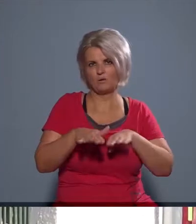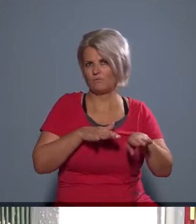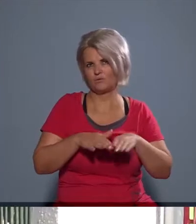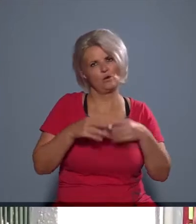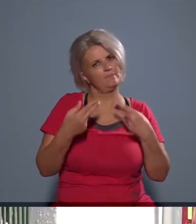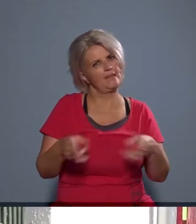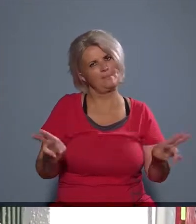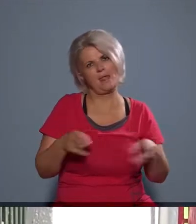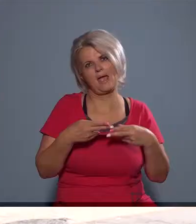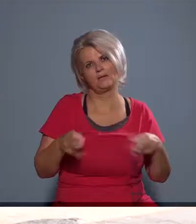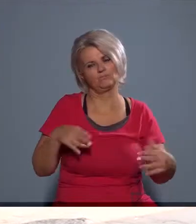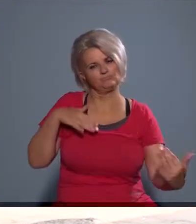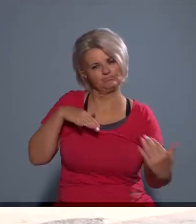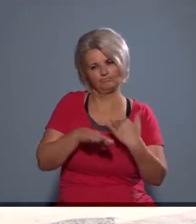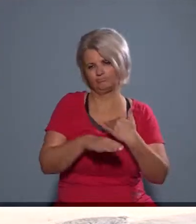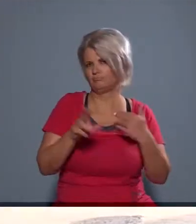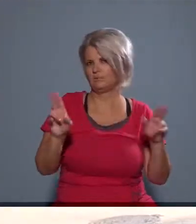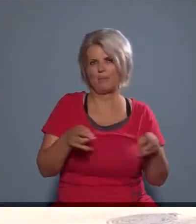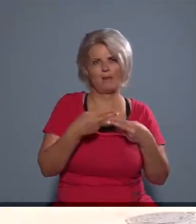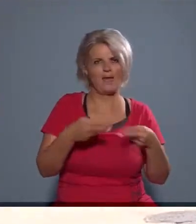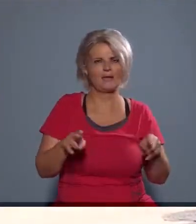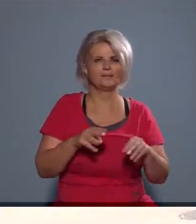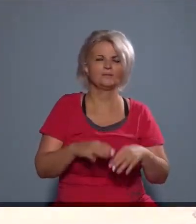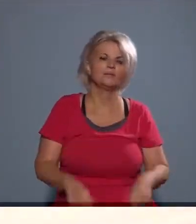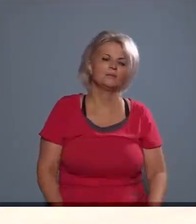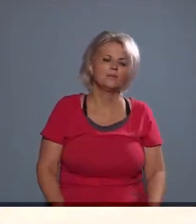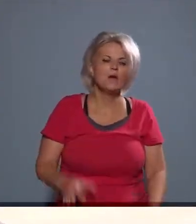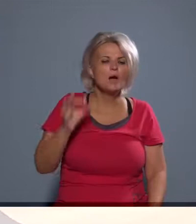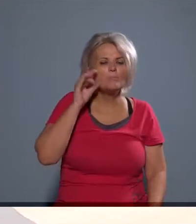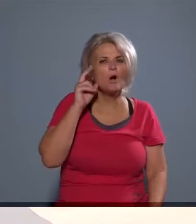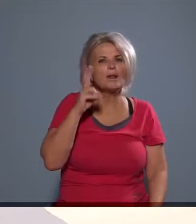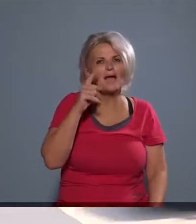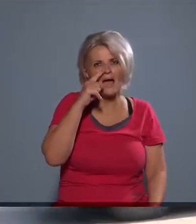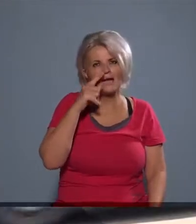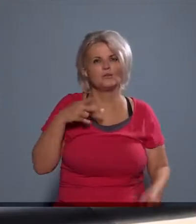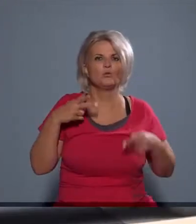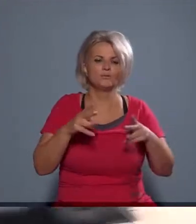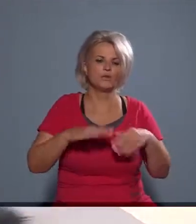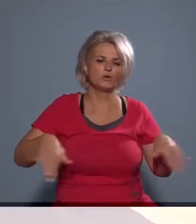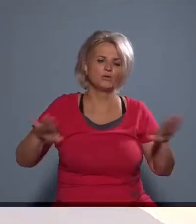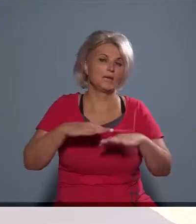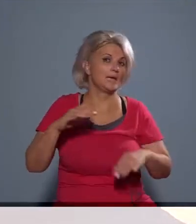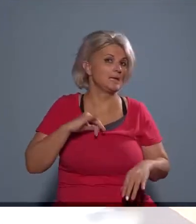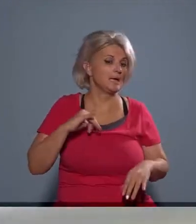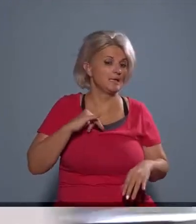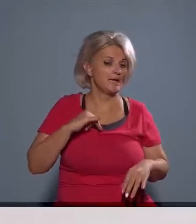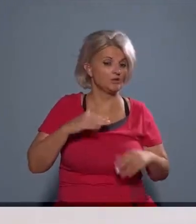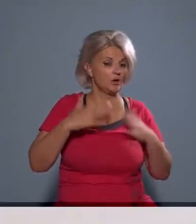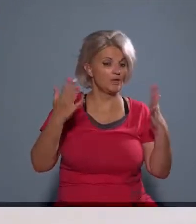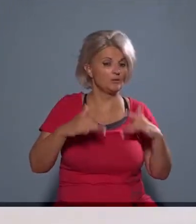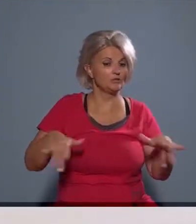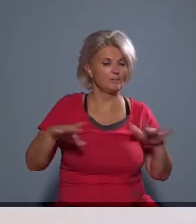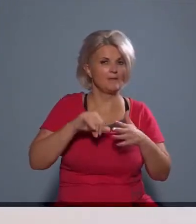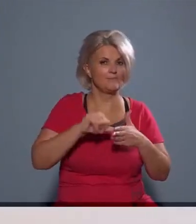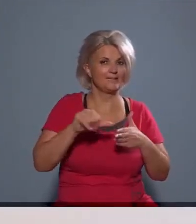legyen. Itt a Balkán utca környékén ugye érdekes a helyzet, mert egyrészt jó